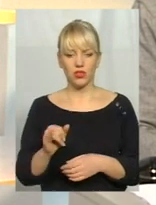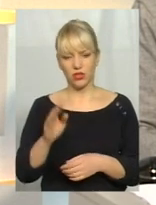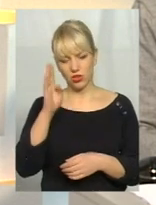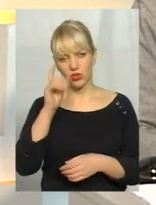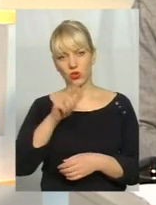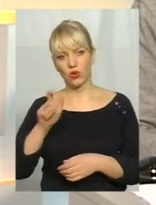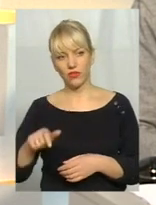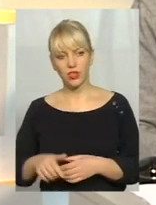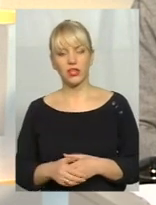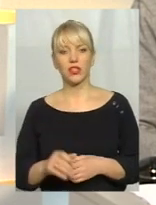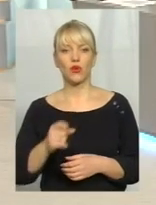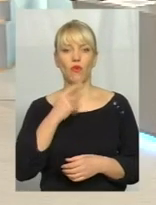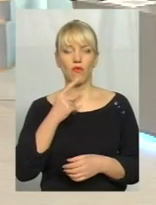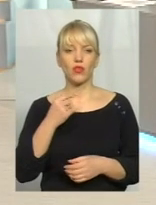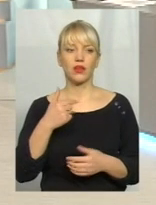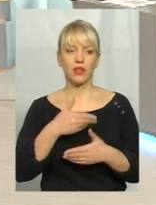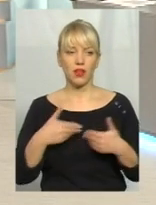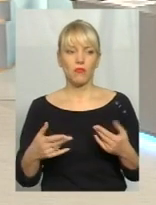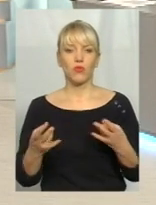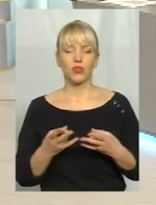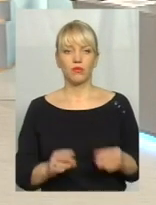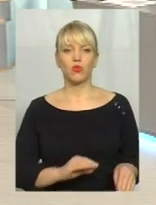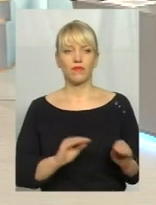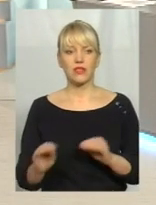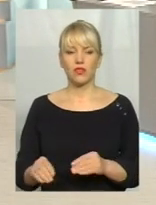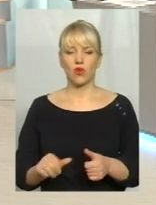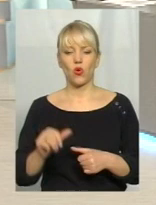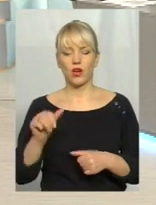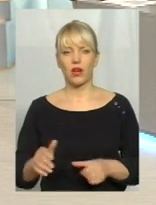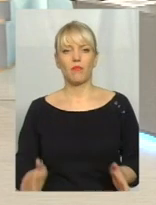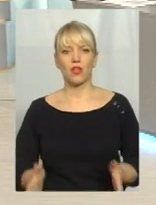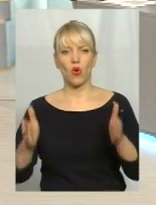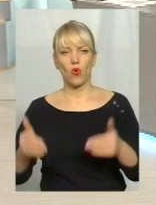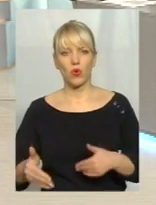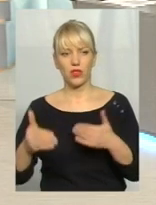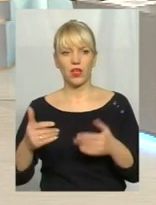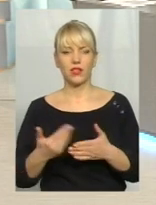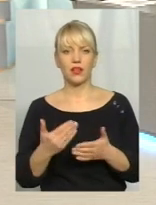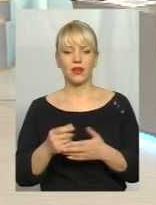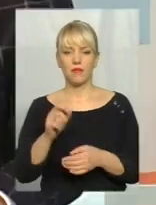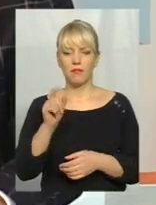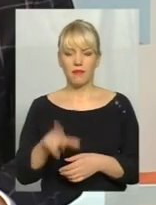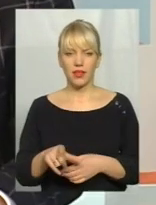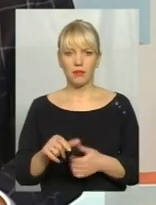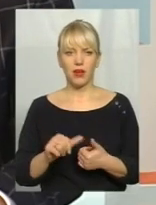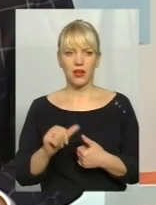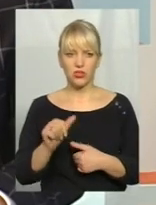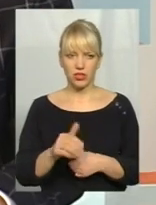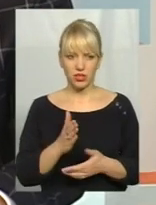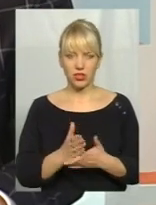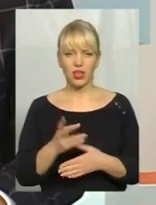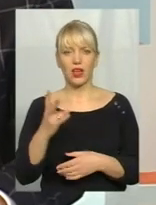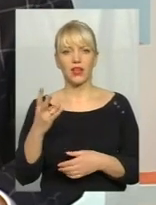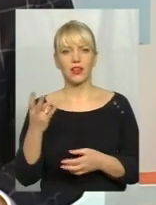чоловіки, і кажуть, що нам потрібно встановити окремий контейнер для педпляшки, а нам потрібен окремий контейнер